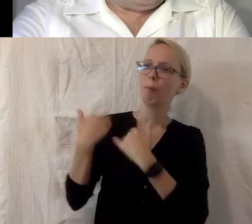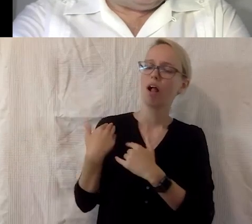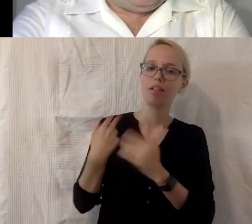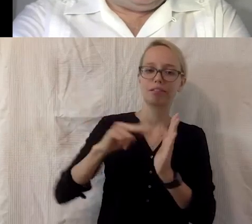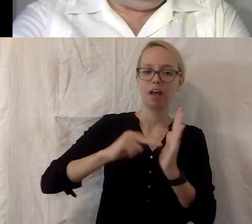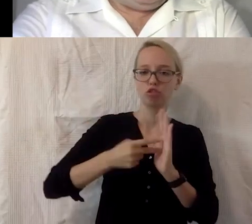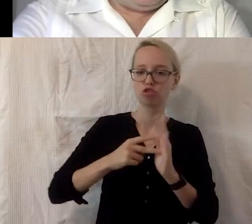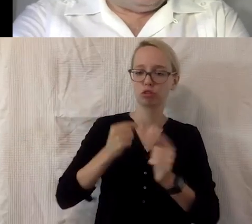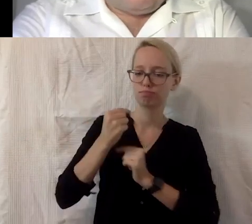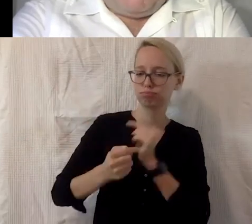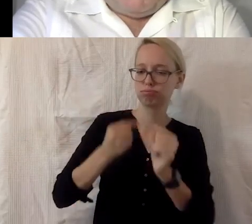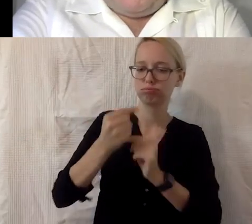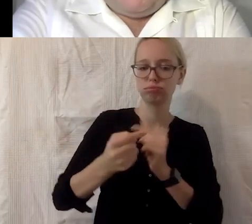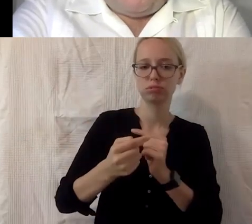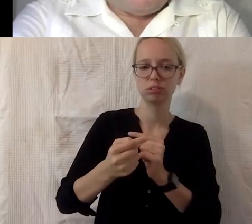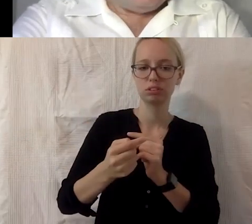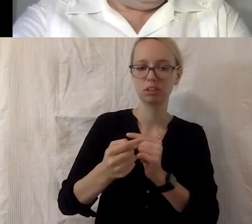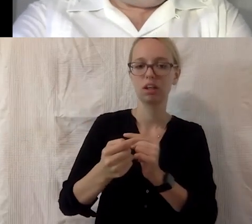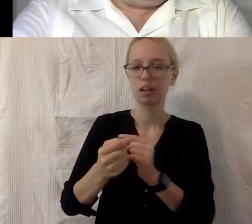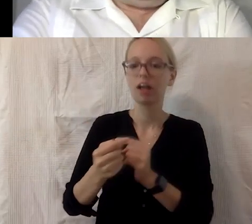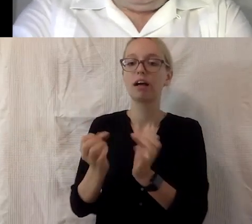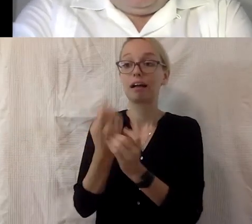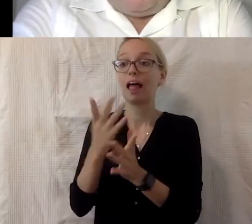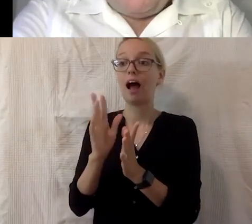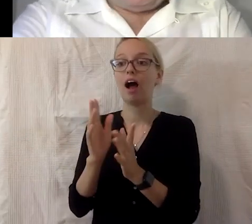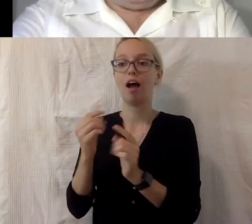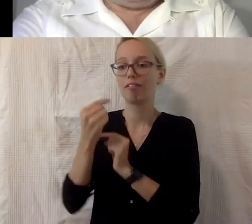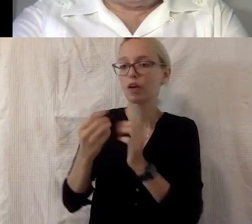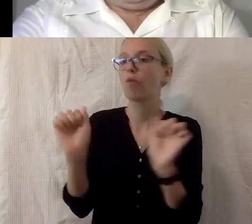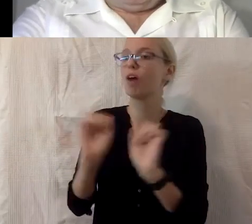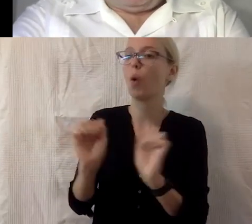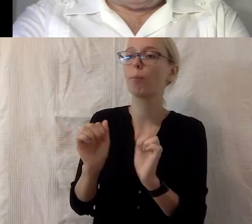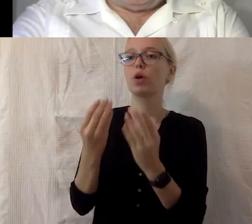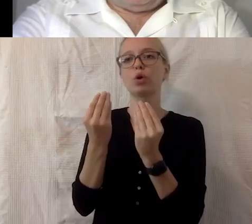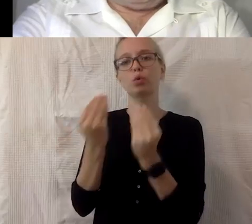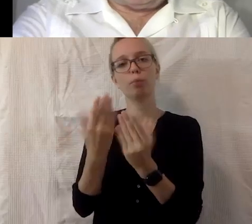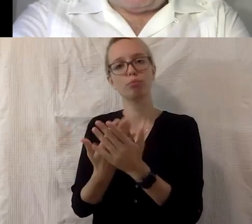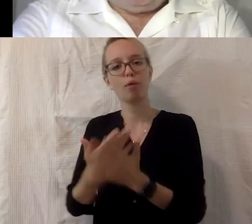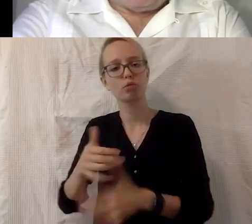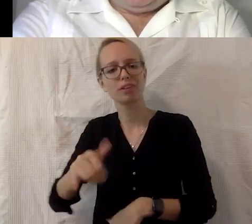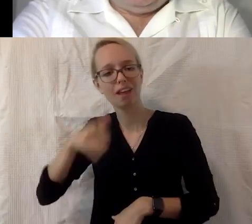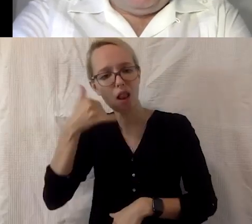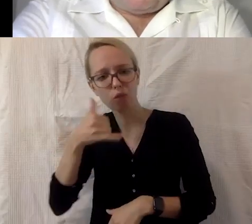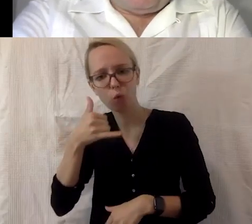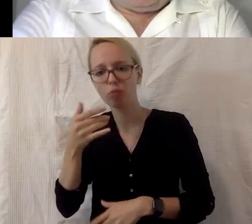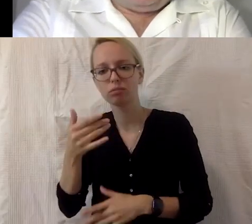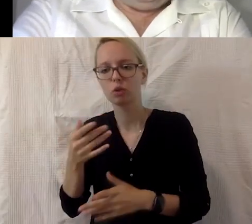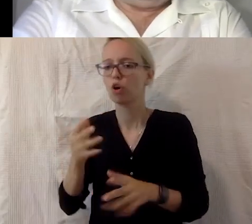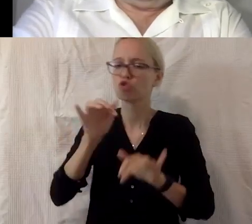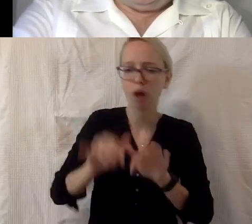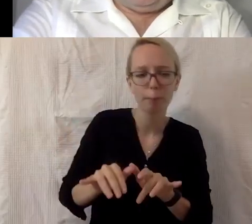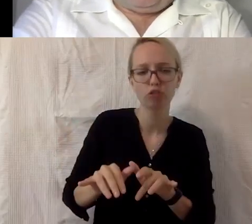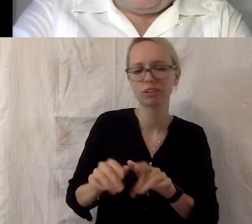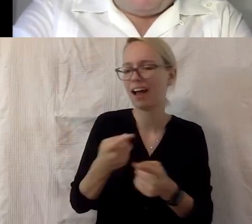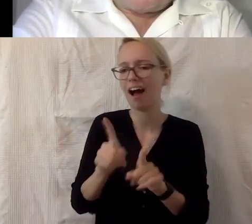über letztendlich die Belange von Menschen mit Behinderung, im Telefon an das Keyboard von der Schreibmaschine, war natürlich auch eine